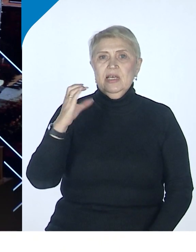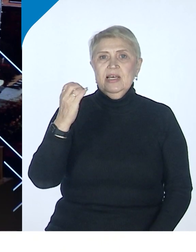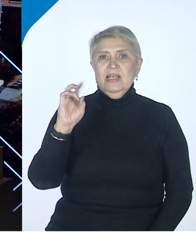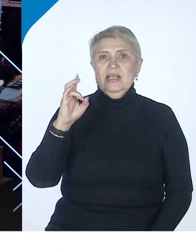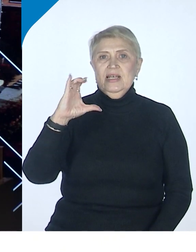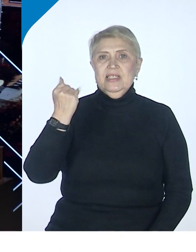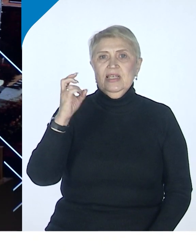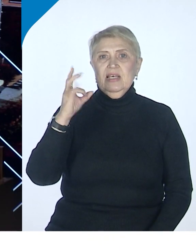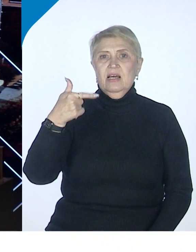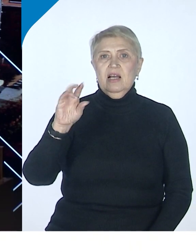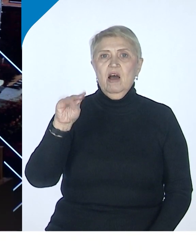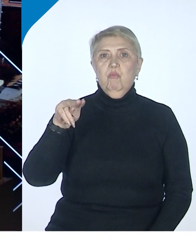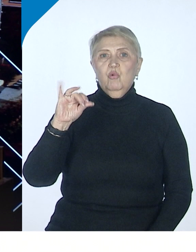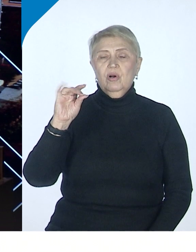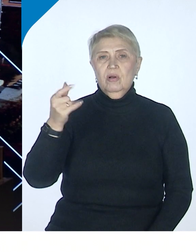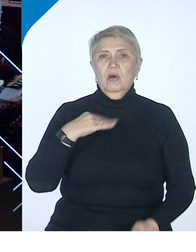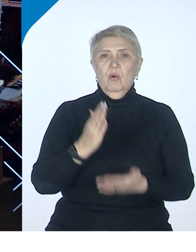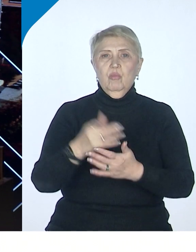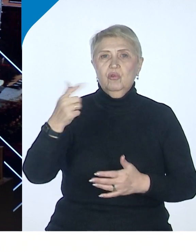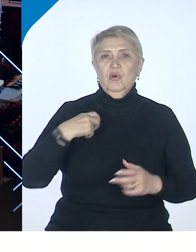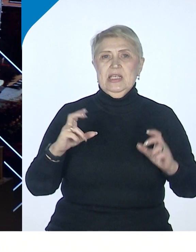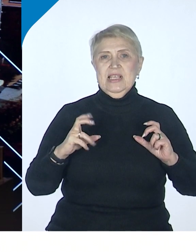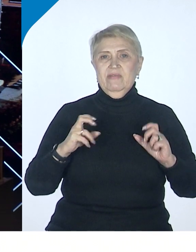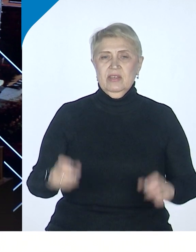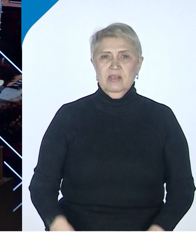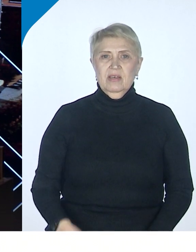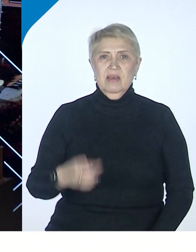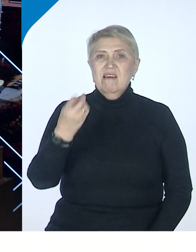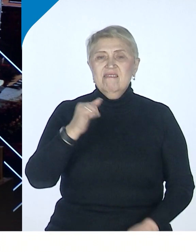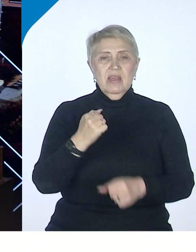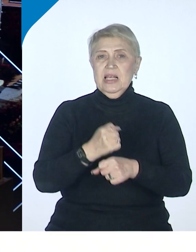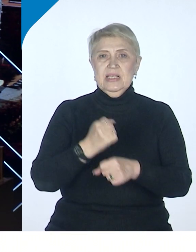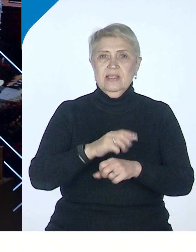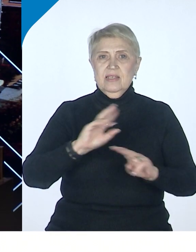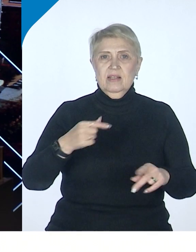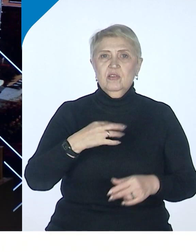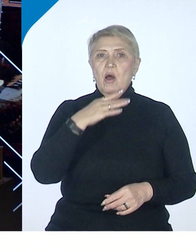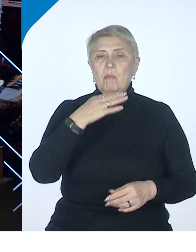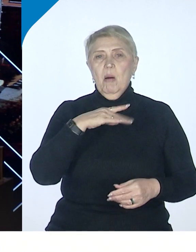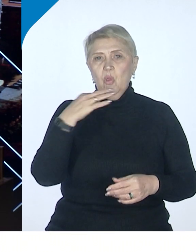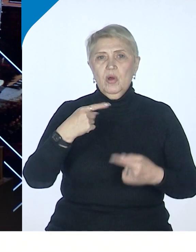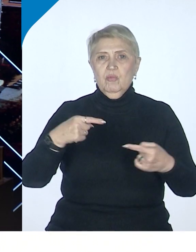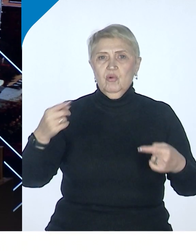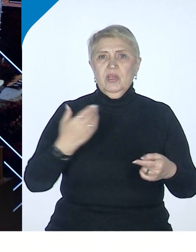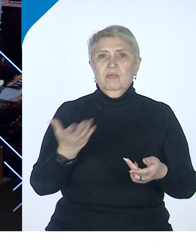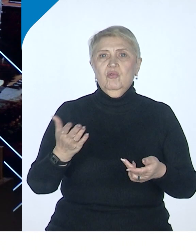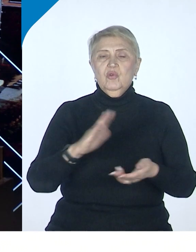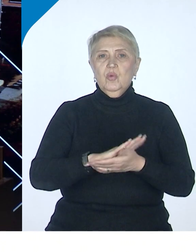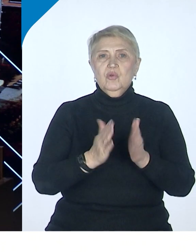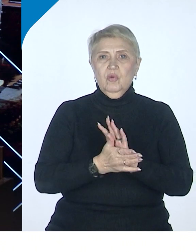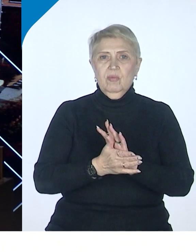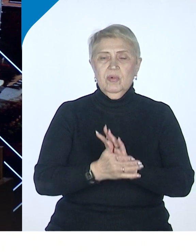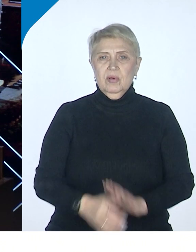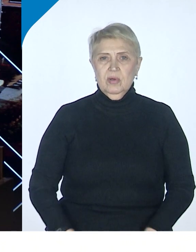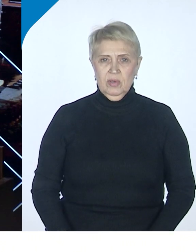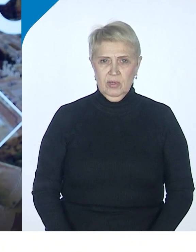обзавидуется он, потому что не сделаем. Ну, по многим очень условиям. и не только чисто экономическим. И с этим